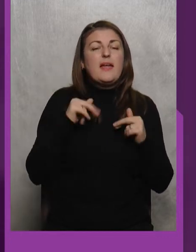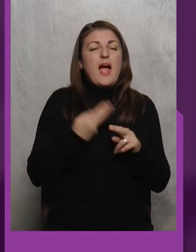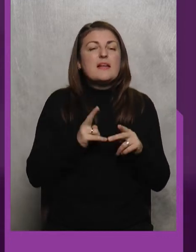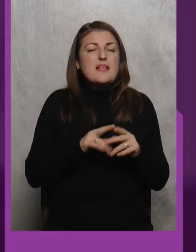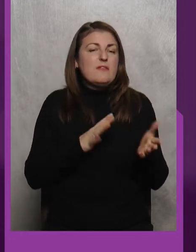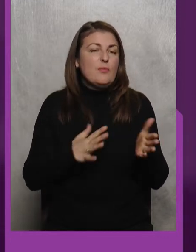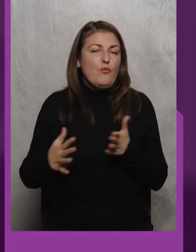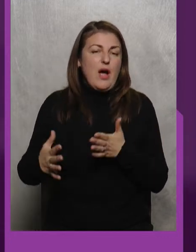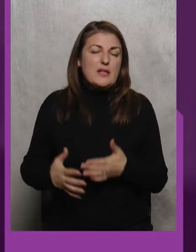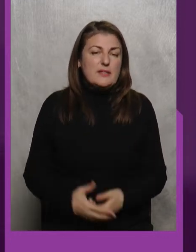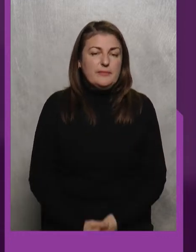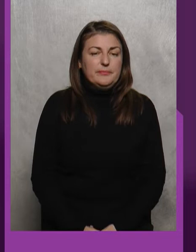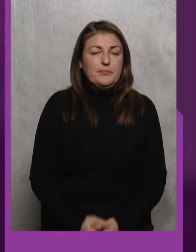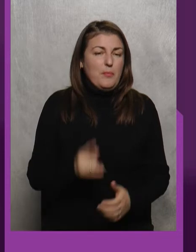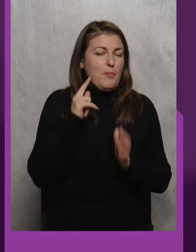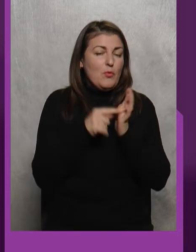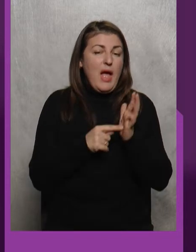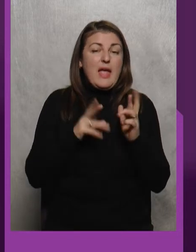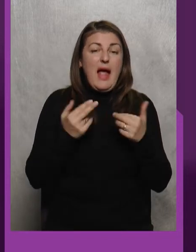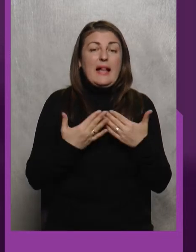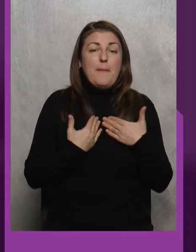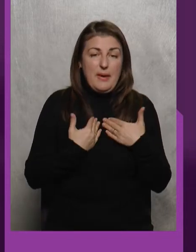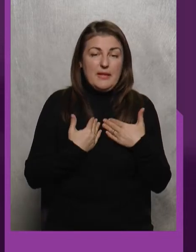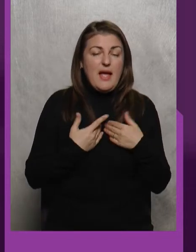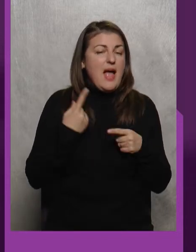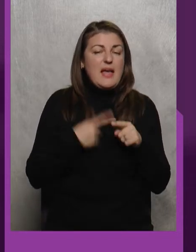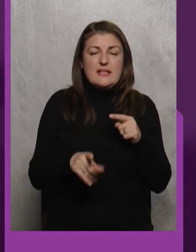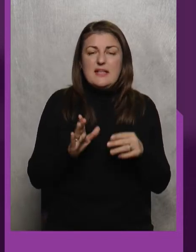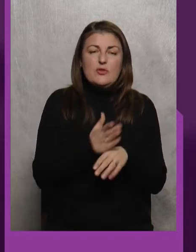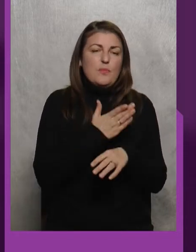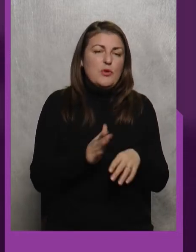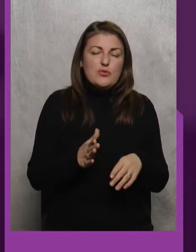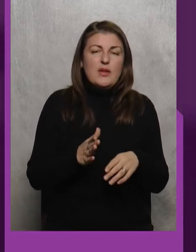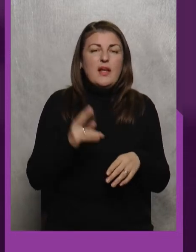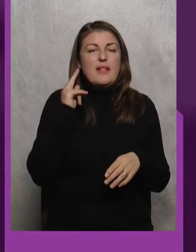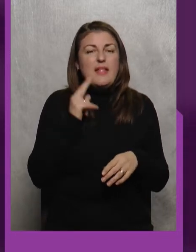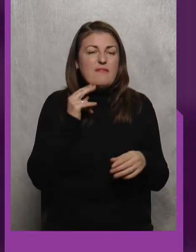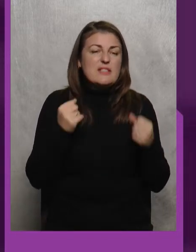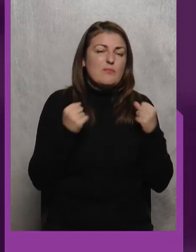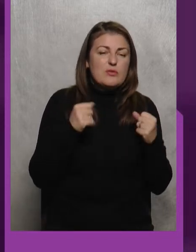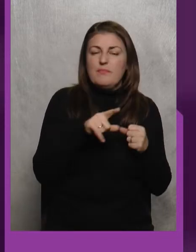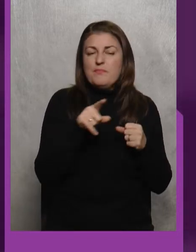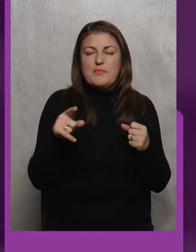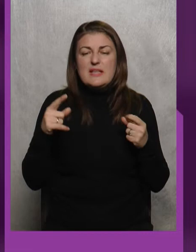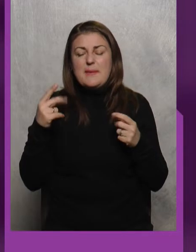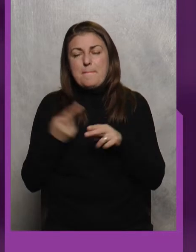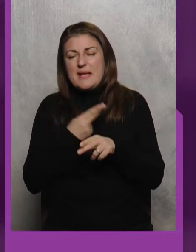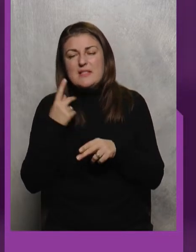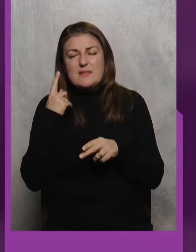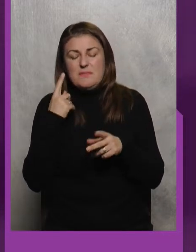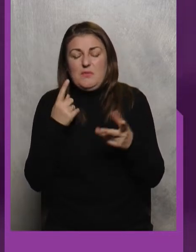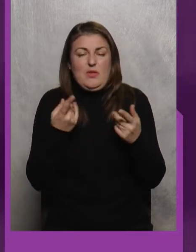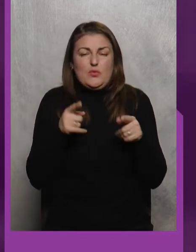відбувається? поділіться Для мене різниця між ДЕФ-спортсменами та спортсменами ДЕФ-заладова слуху